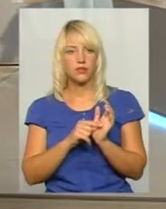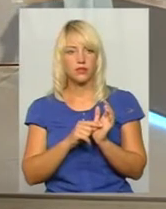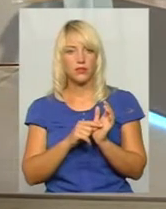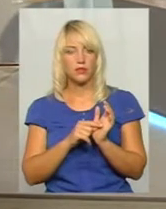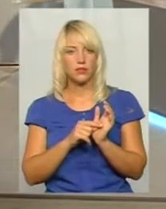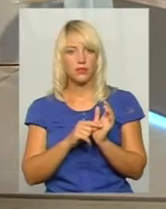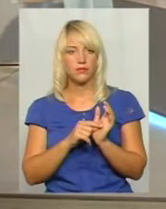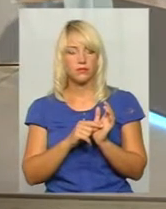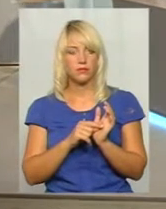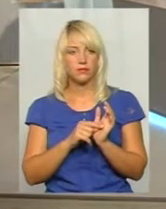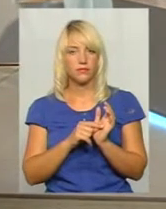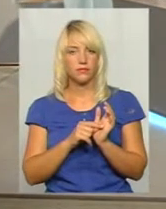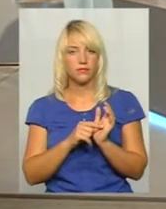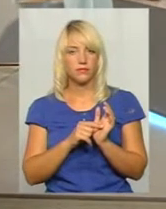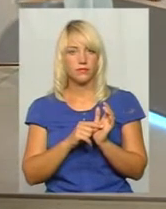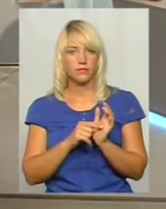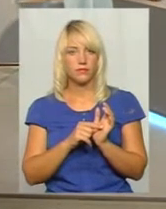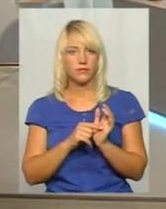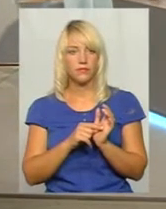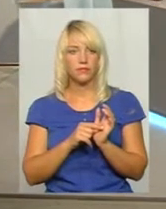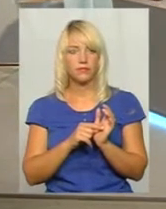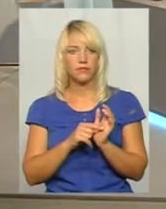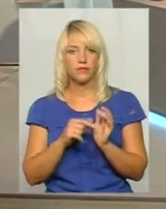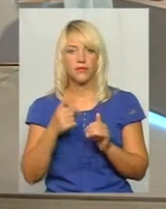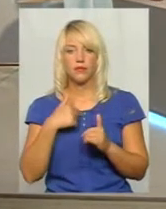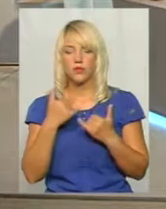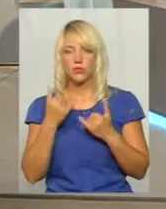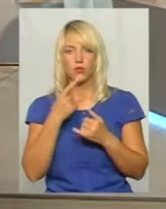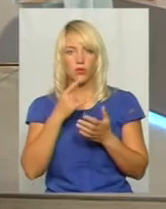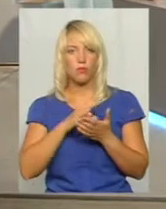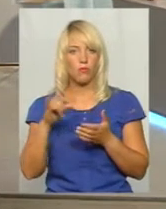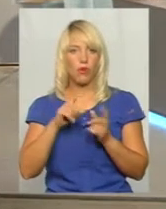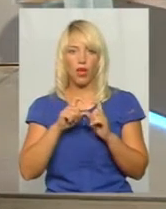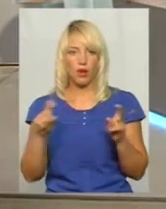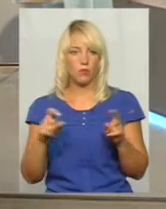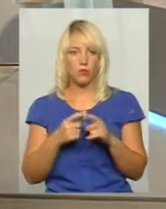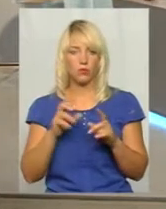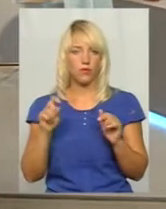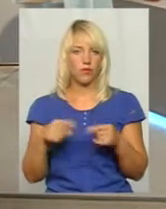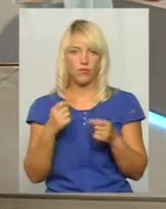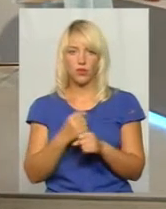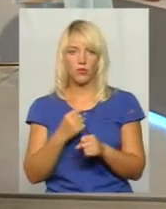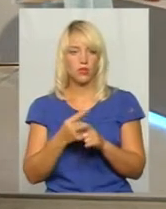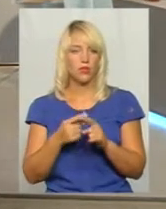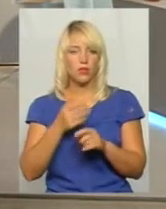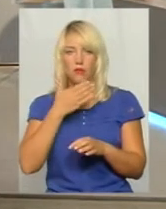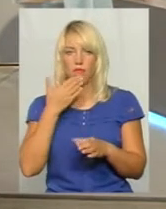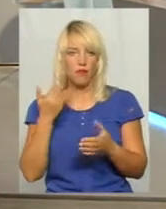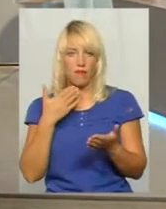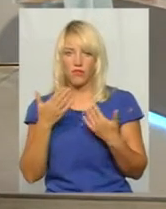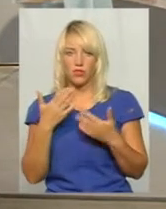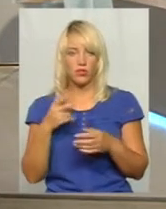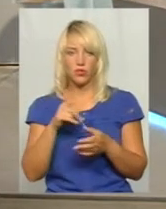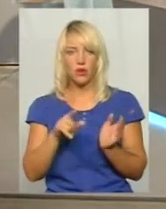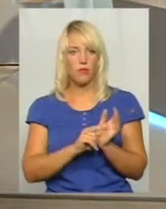будь ласка. Вибачте, будь ласка. Ми сьогодні говоримо про аеропорт, про відновлення його роботи. Це не має відношення до пенсії. Так що,